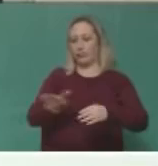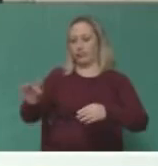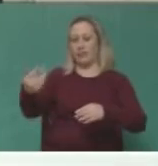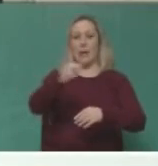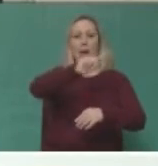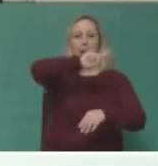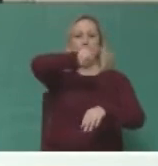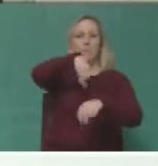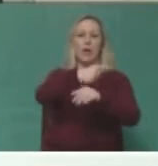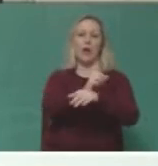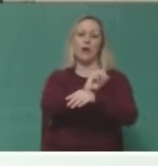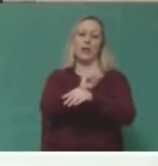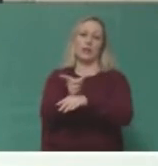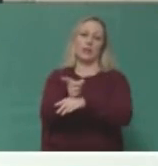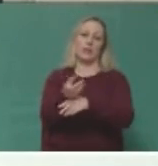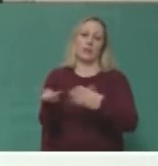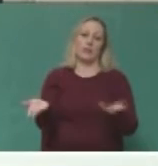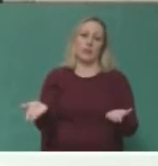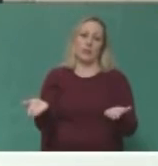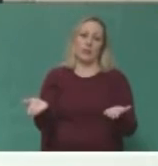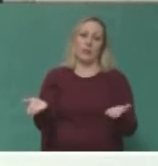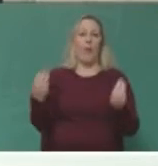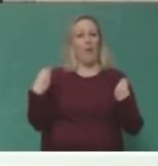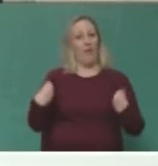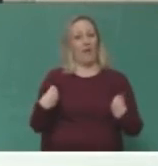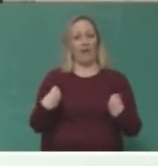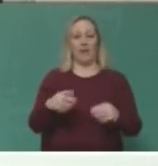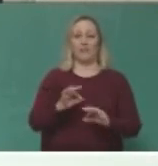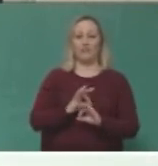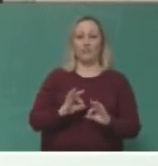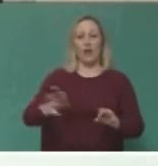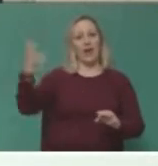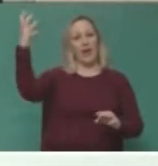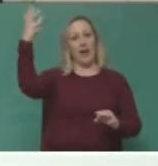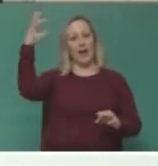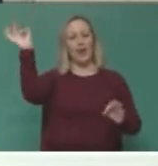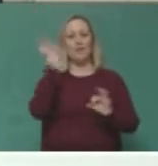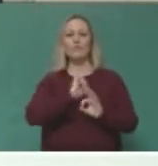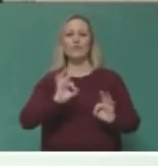ώρα και αν τέταρτη. Ωραία, μια χαρά. Είχε και ήλιο καλό.